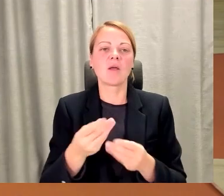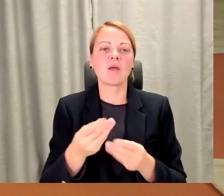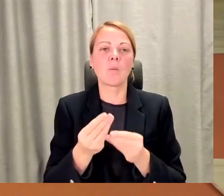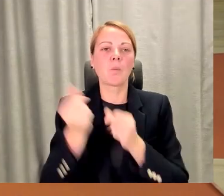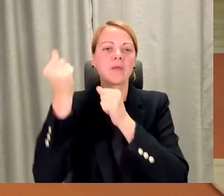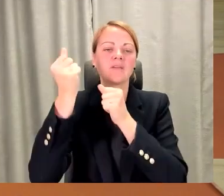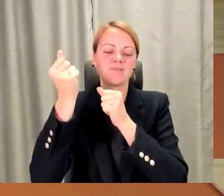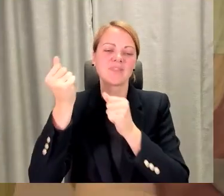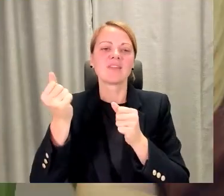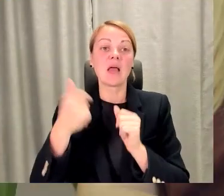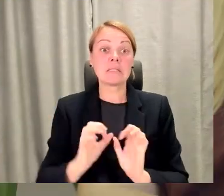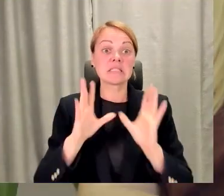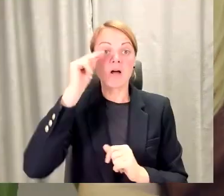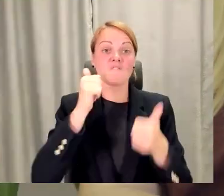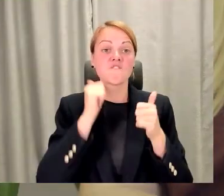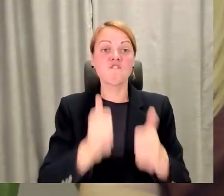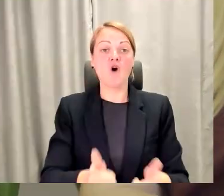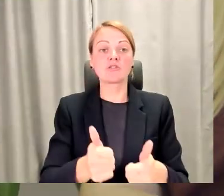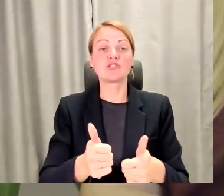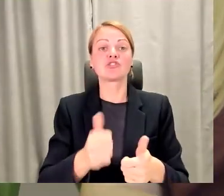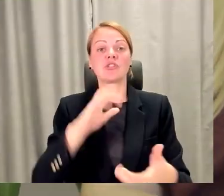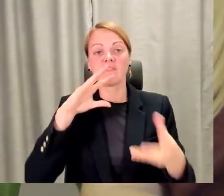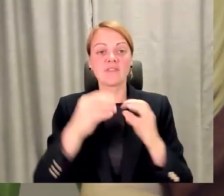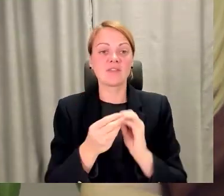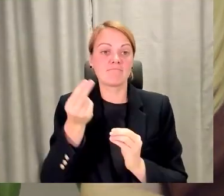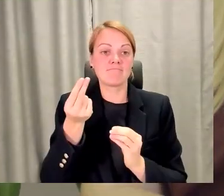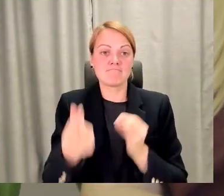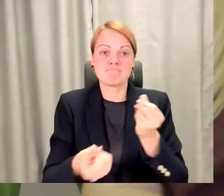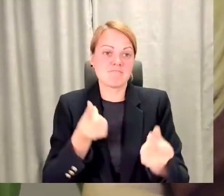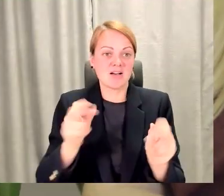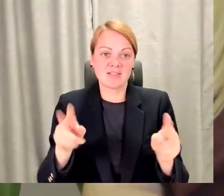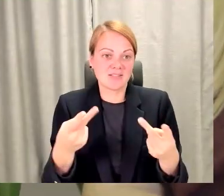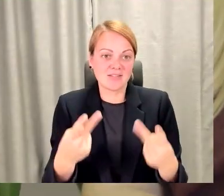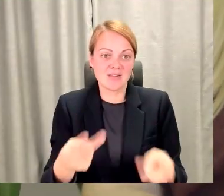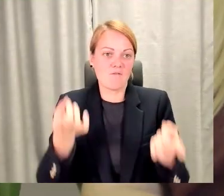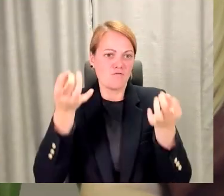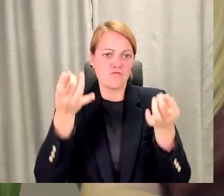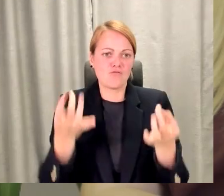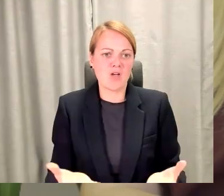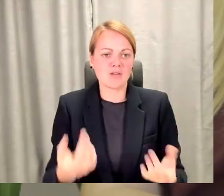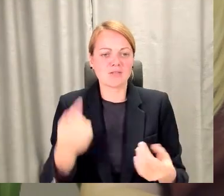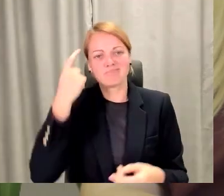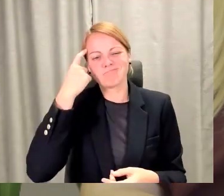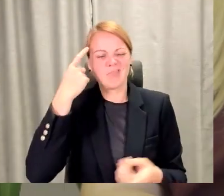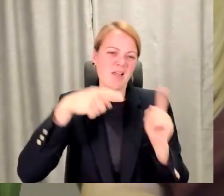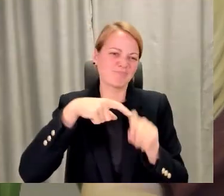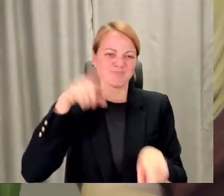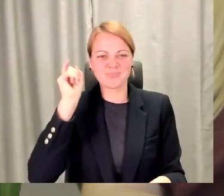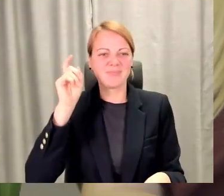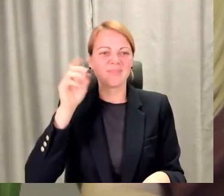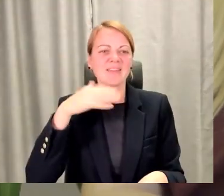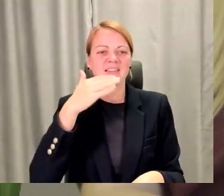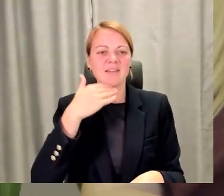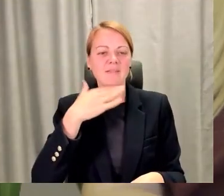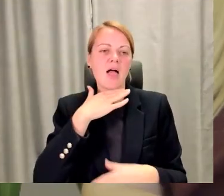viss ir forši, viņamot vērā, ka vēl pa to tev nav jāmaksā. Tas vēl viekāršāk, jā, tu vienkārši izdomā, ā, ne, man apnīk, es šitās ne, nākamreiz gan jau kaut